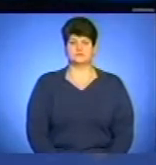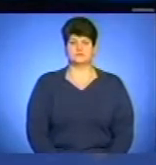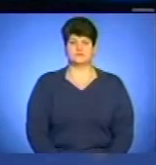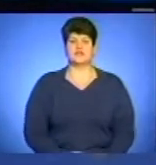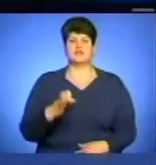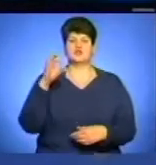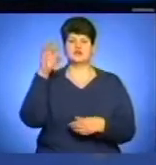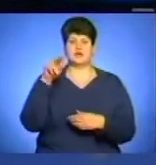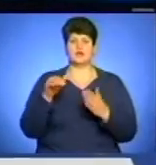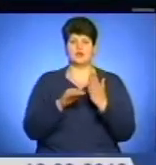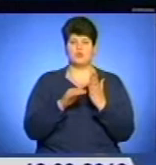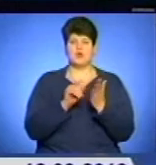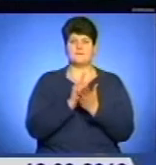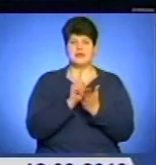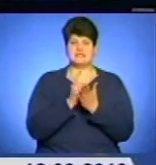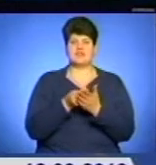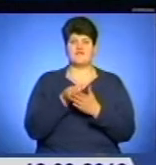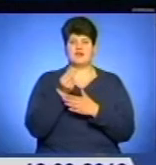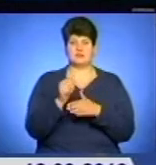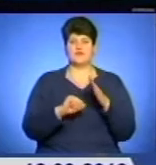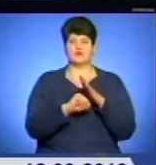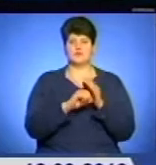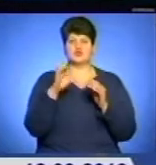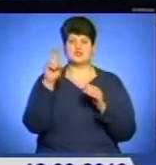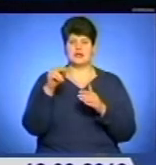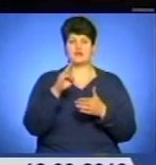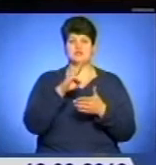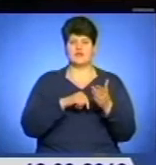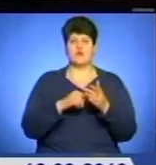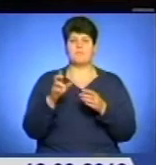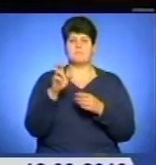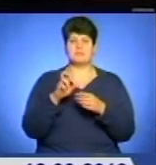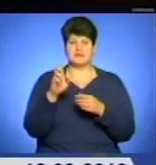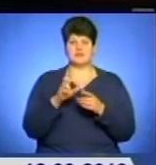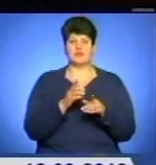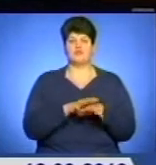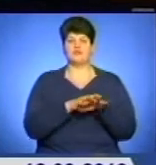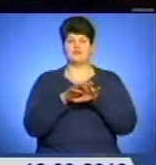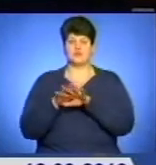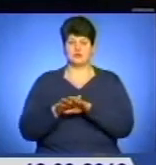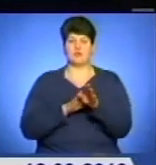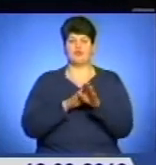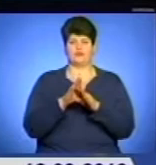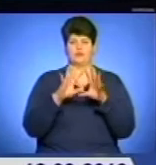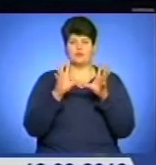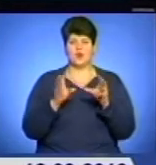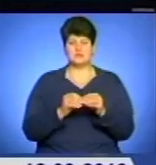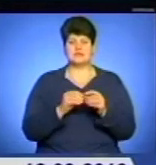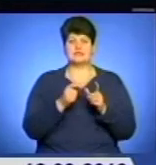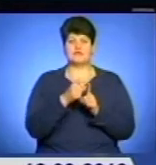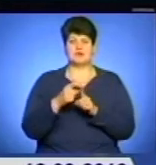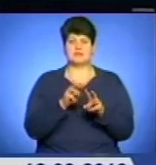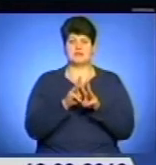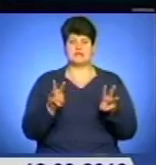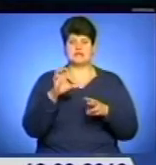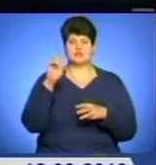Соціальні допомоги, пенсії та виплати фондів соціального страхування у березні фінансуються вчасно та у повному обсязі. А за словами міністра